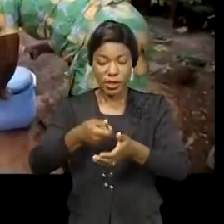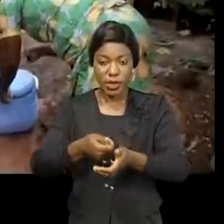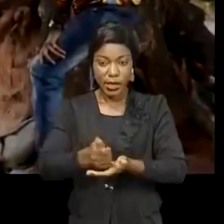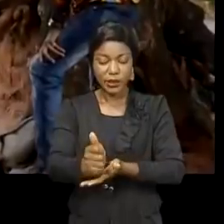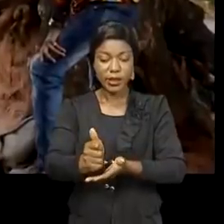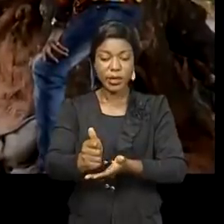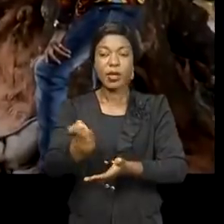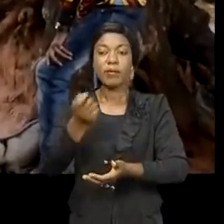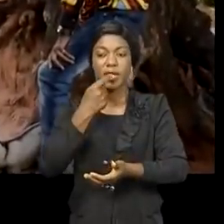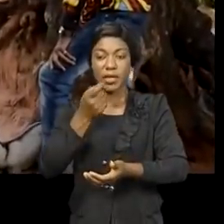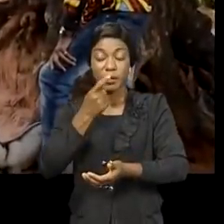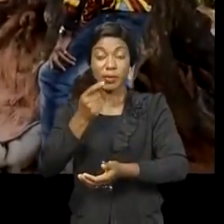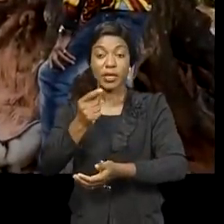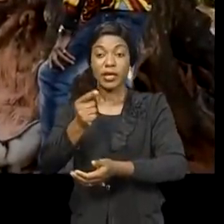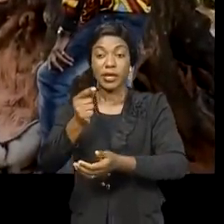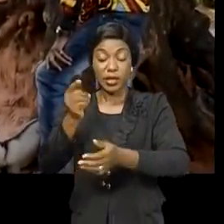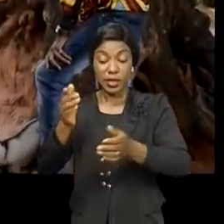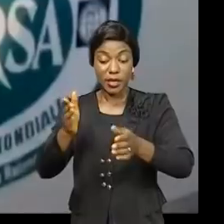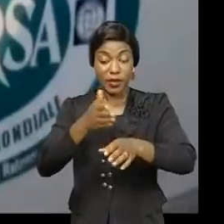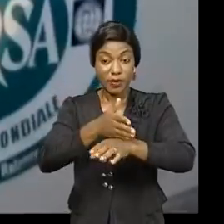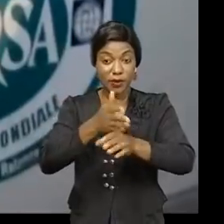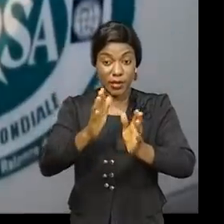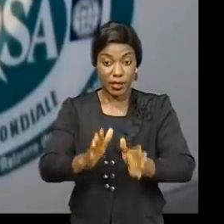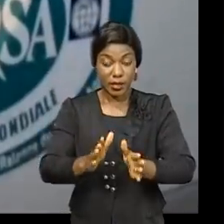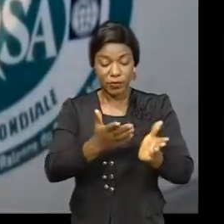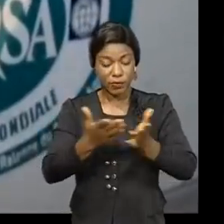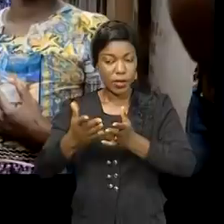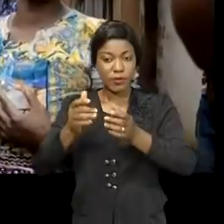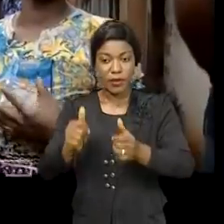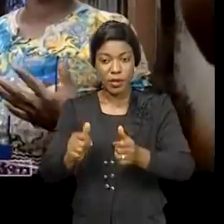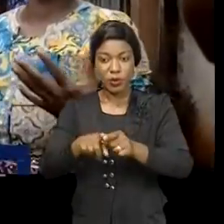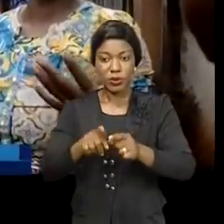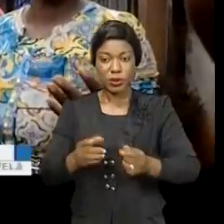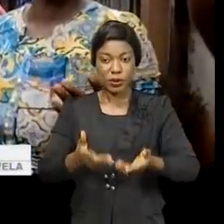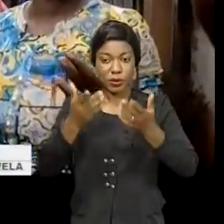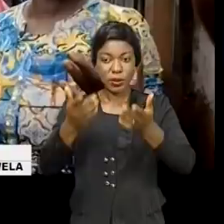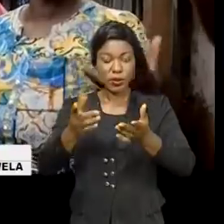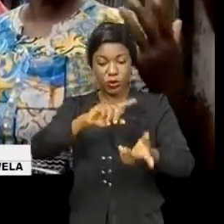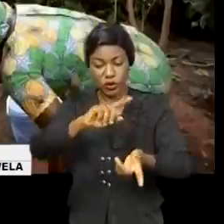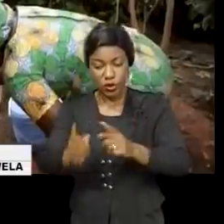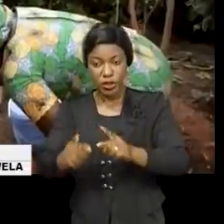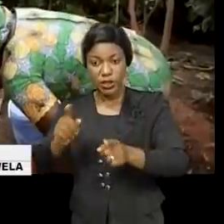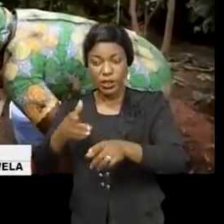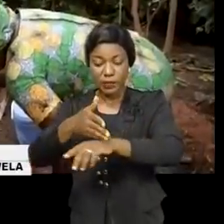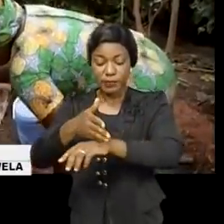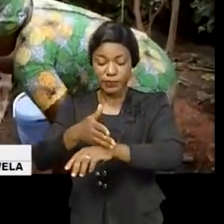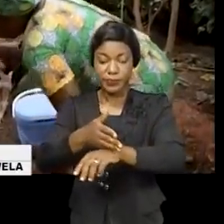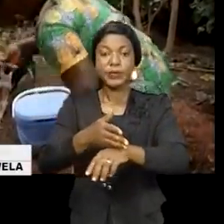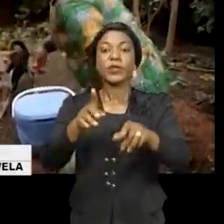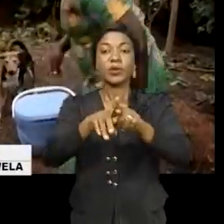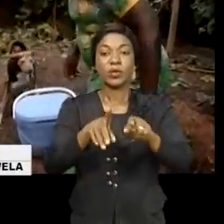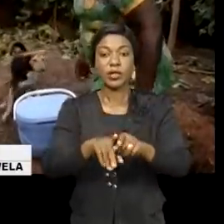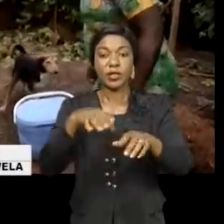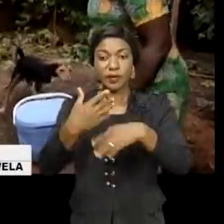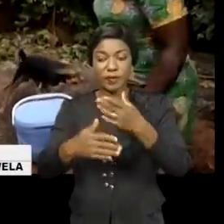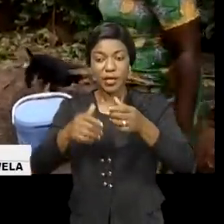médicaments et produits vétérinaires de qualité, à un coût abordable, proposer des races s'améliorer, d'autres types de petits animaux, des